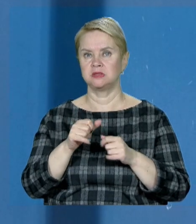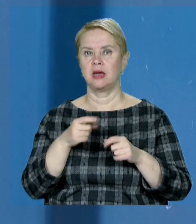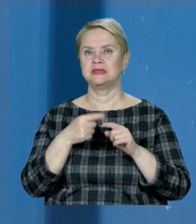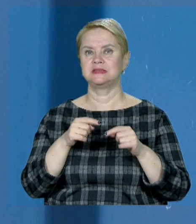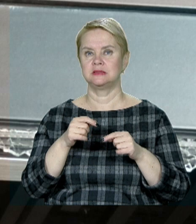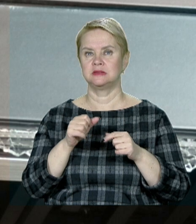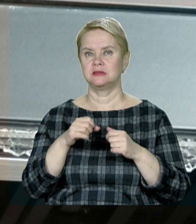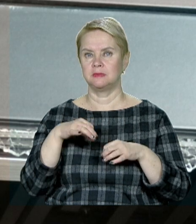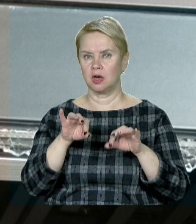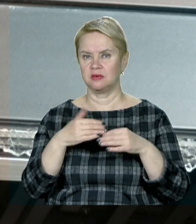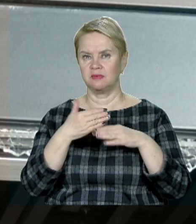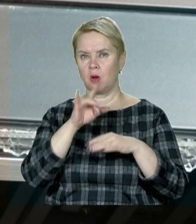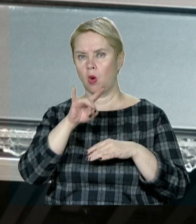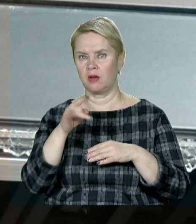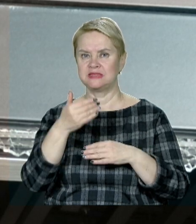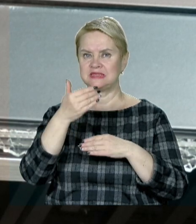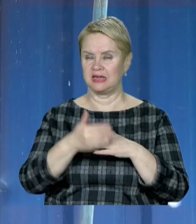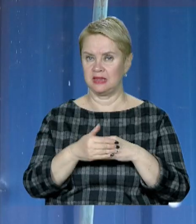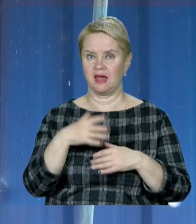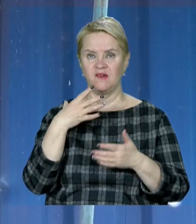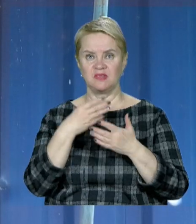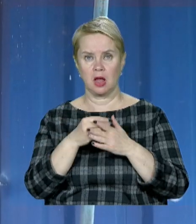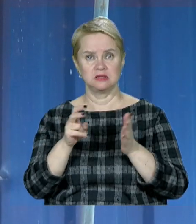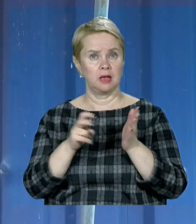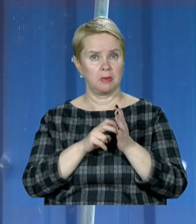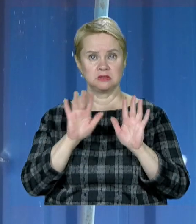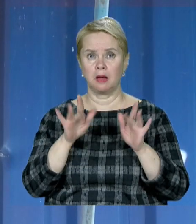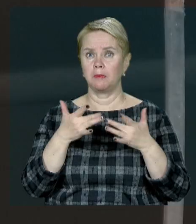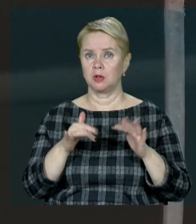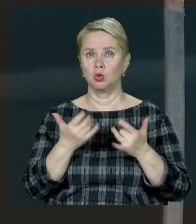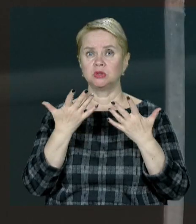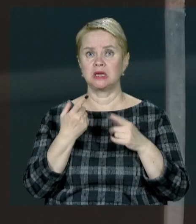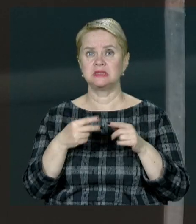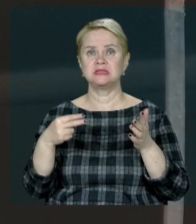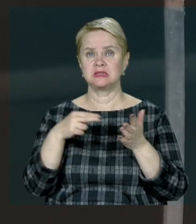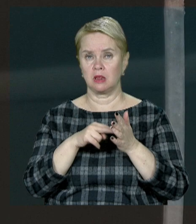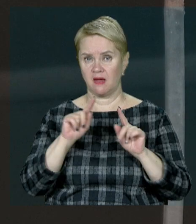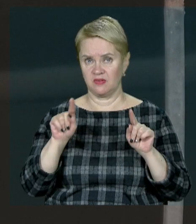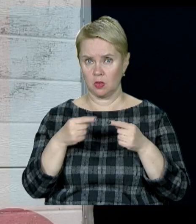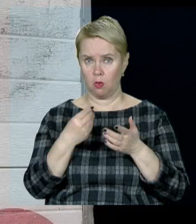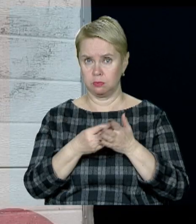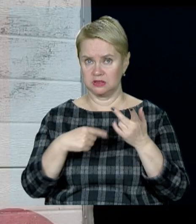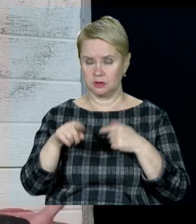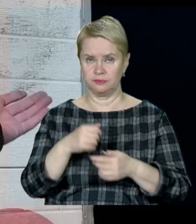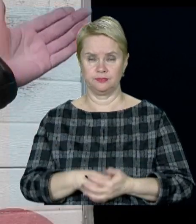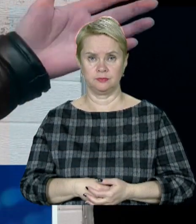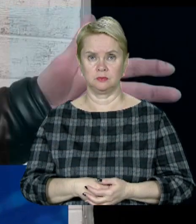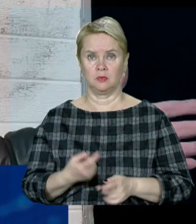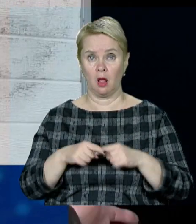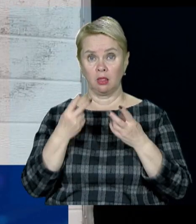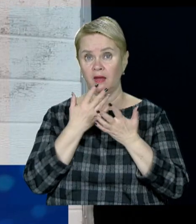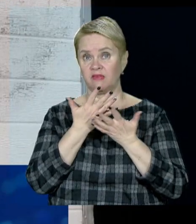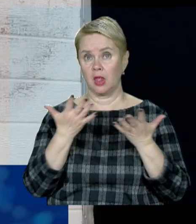побиті стіни, вибиті з десяток вікон. Власники навіть бояться підраховувати, ускільки стане відновлення бізнесу. «Це